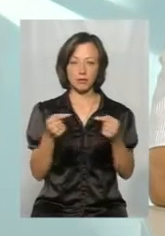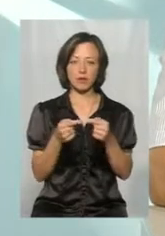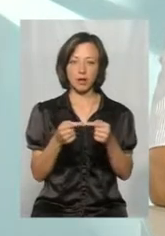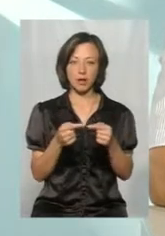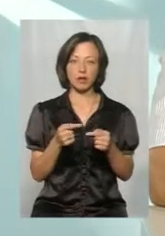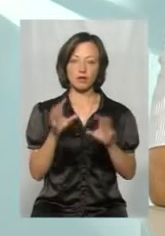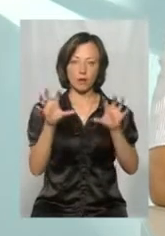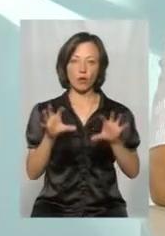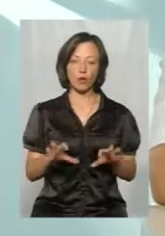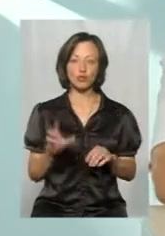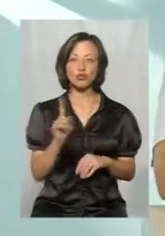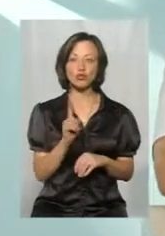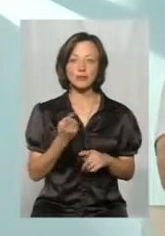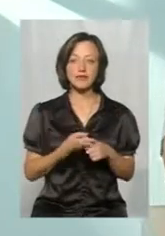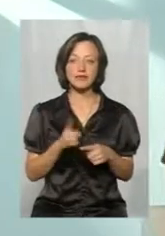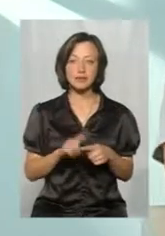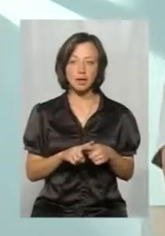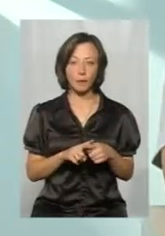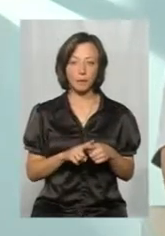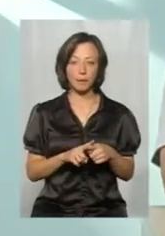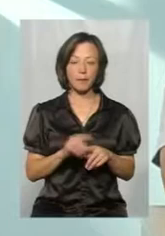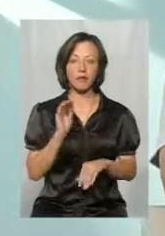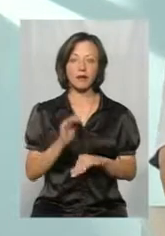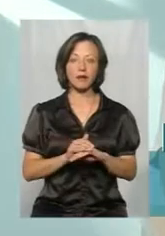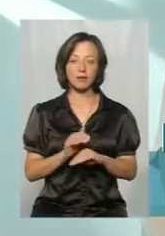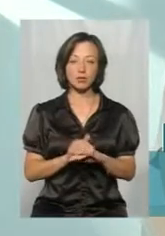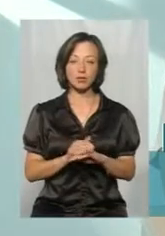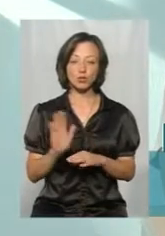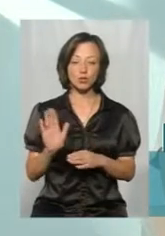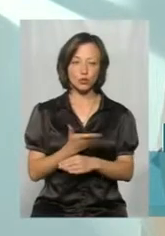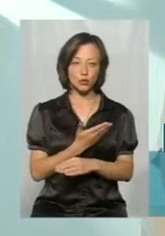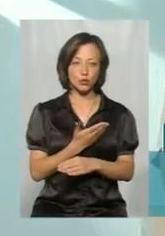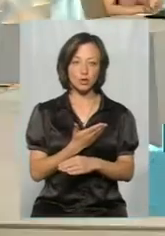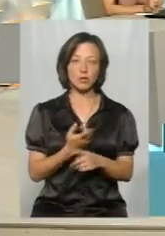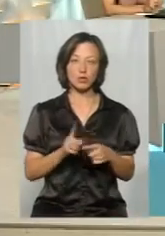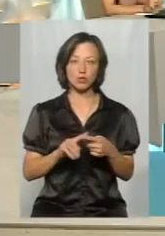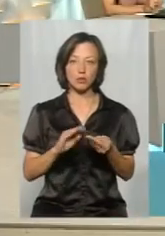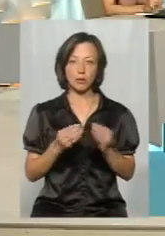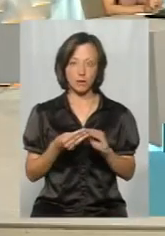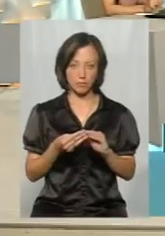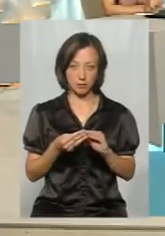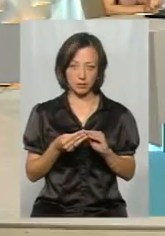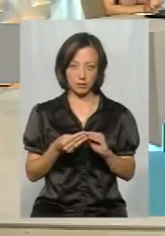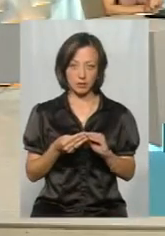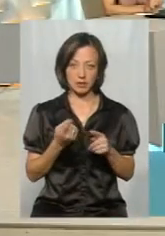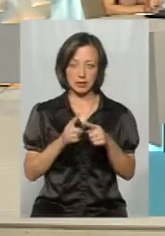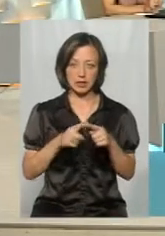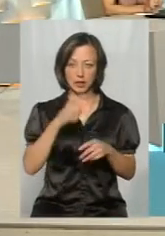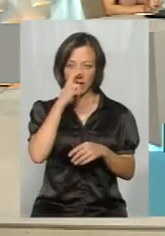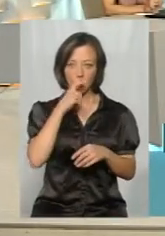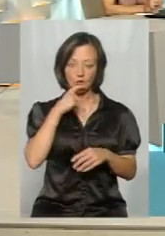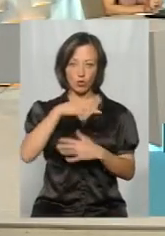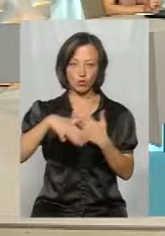букві закону. Тому, щоб фактично усунути це недорозуміння